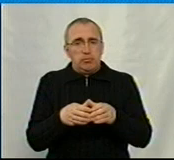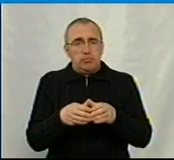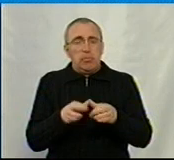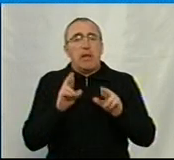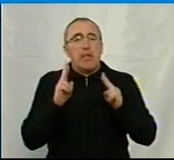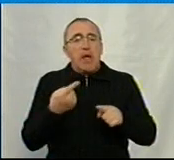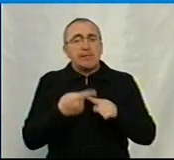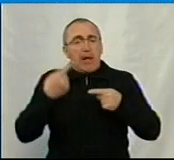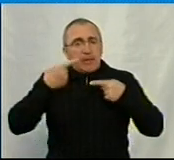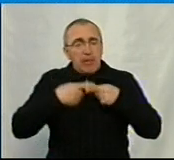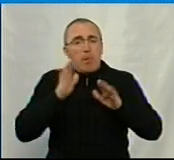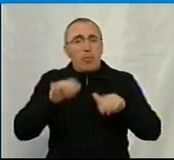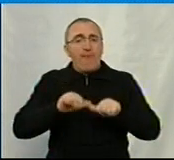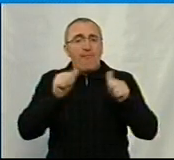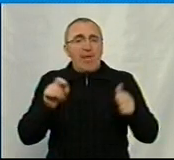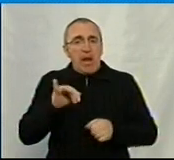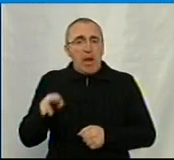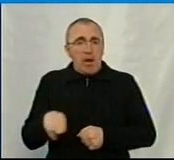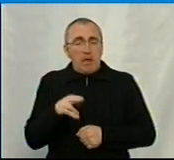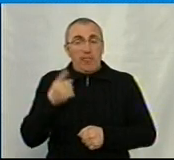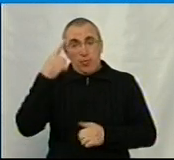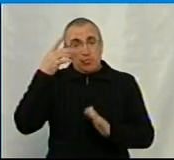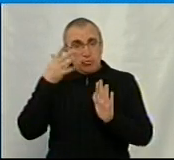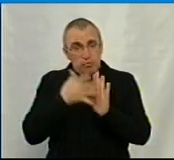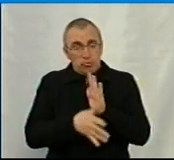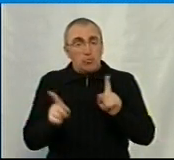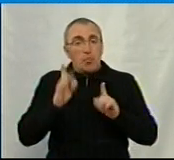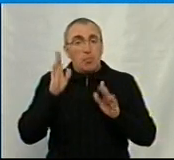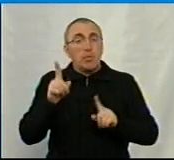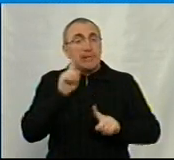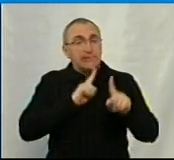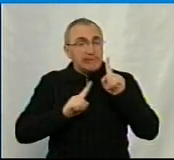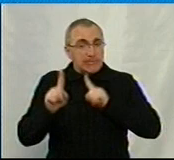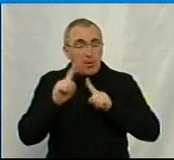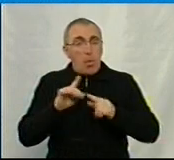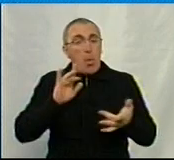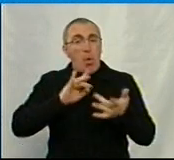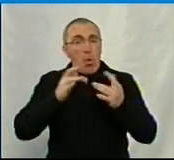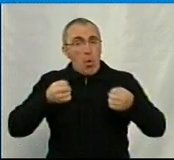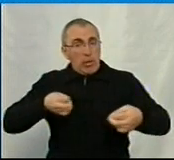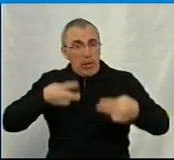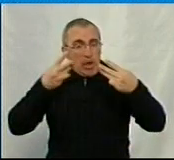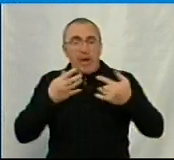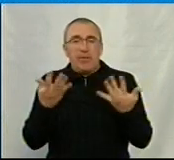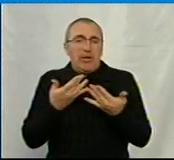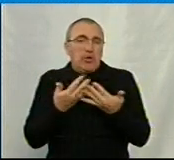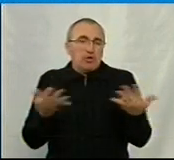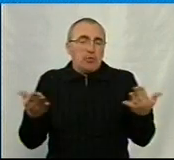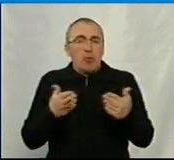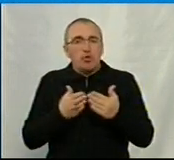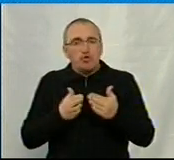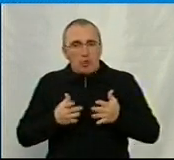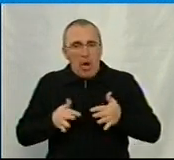Як це технічно буде виглядати, коли ви це зрозуміли, що будете проводити сесію, і що це буде саме онлайн, а не якимсь іншим шляхом?